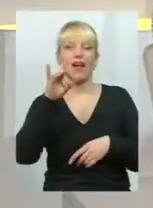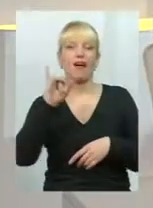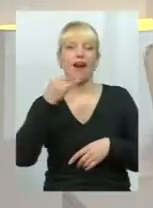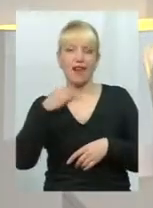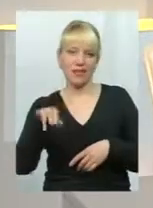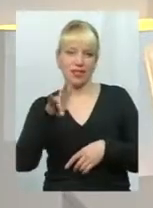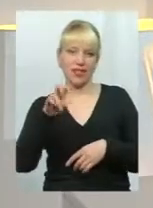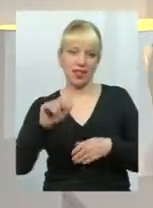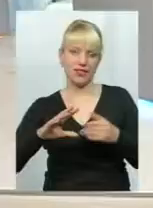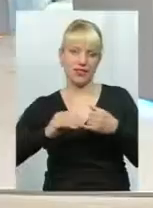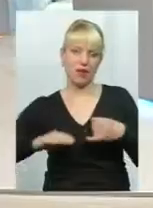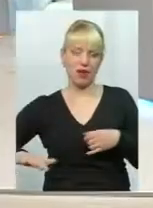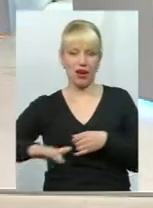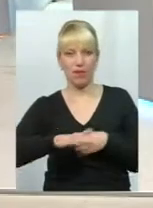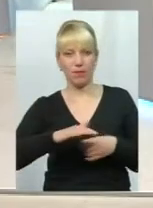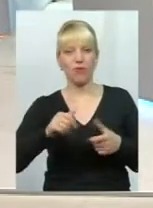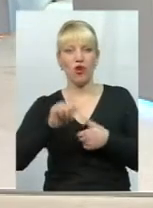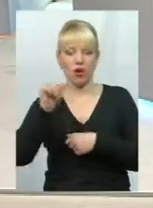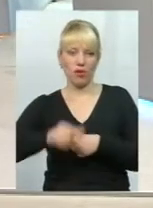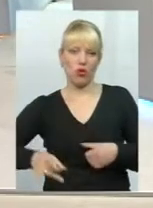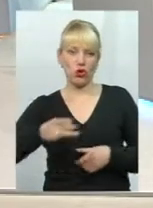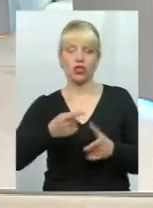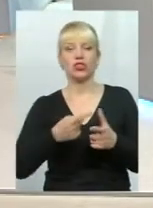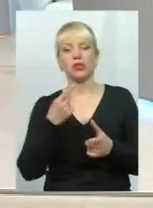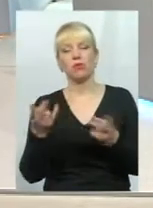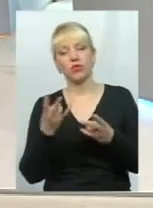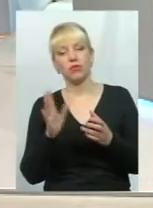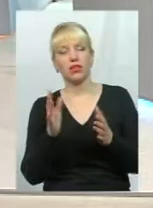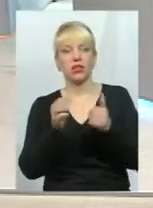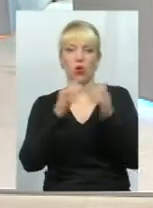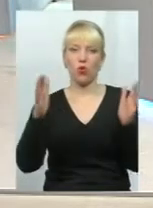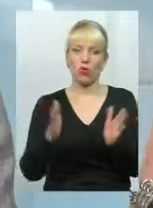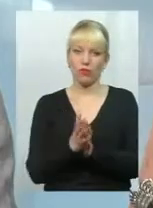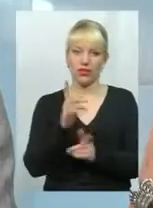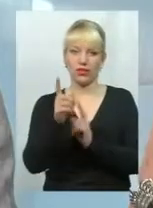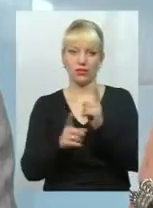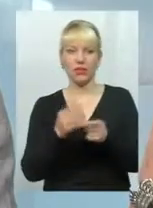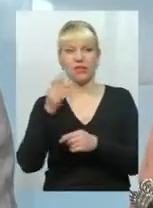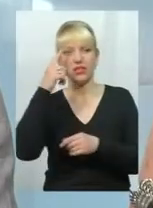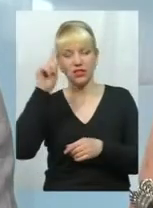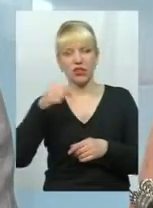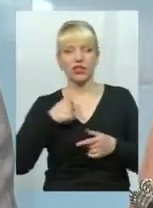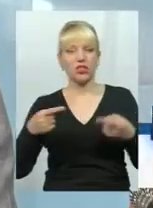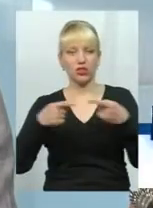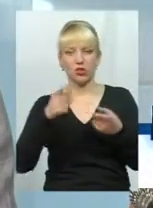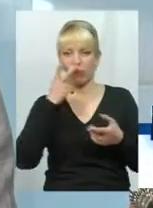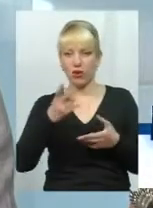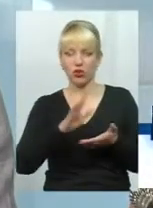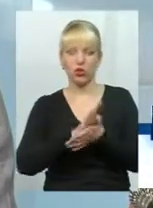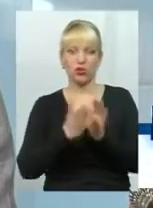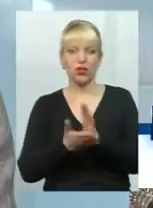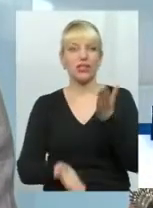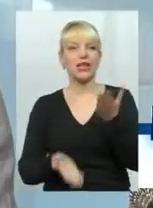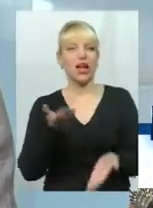окремовзятому регіоні? Чи все-таки для цього потрібні комплексні зміни? Ви знаєте, я чітко бачу ситуацію,